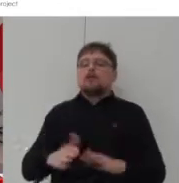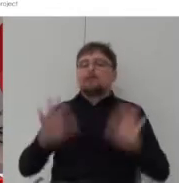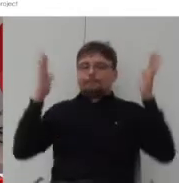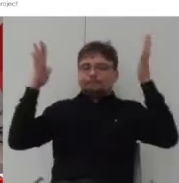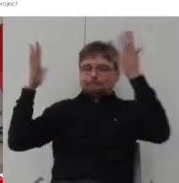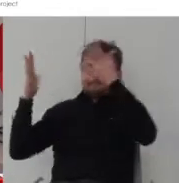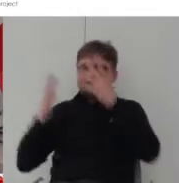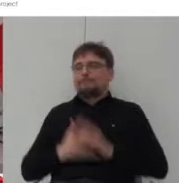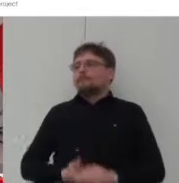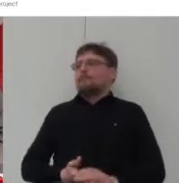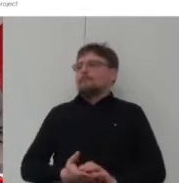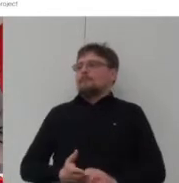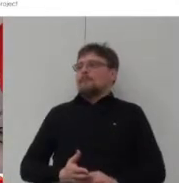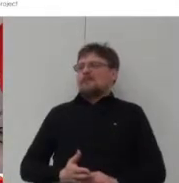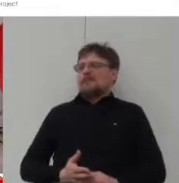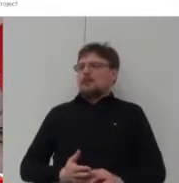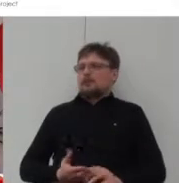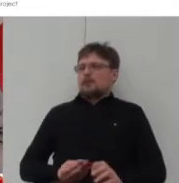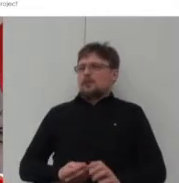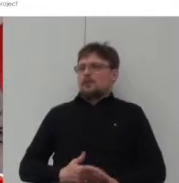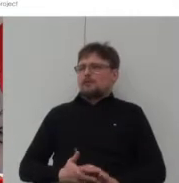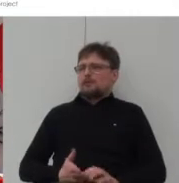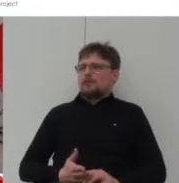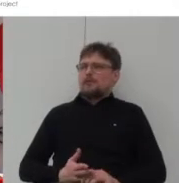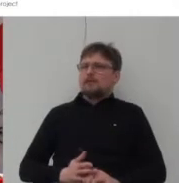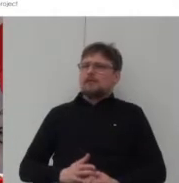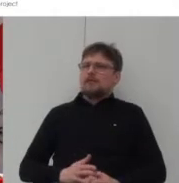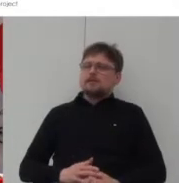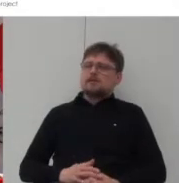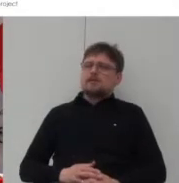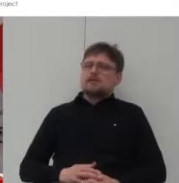był Pan półtorej minuty przez czasem dzięki temu jesteśmy